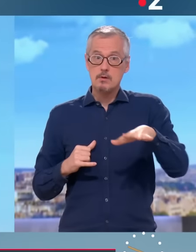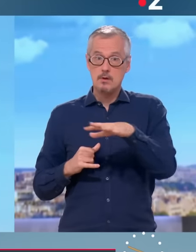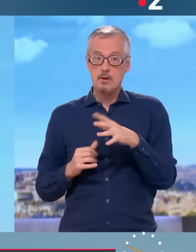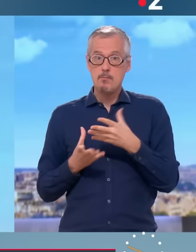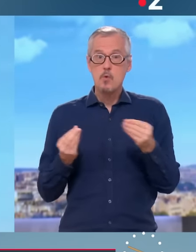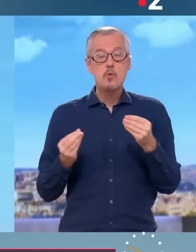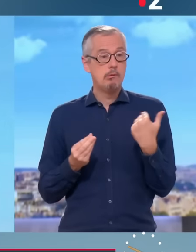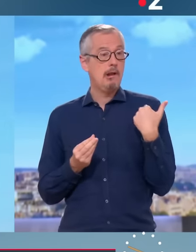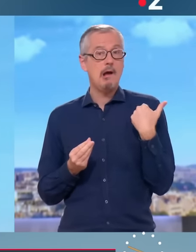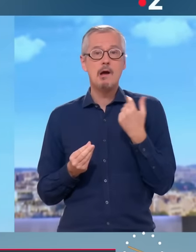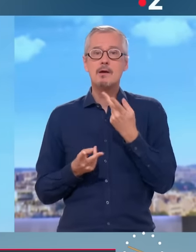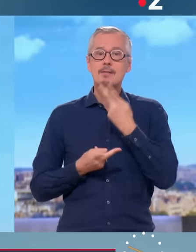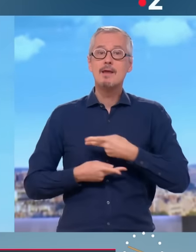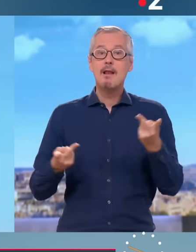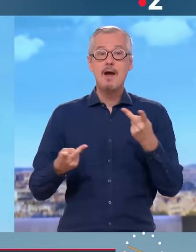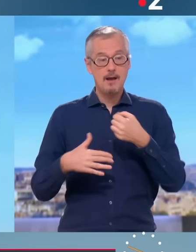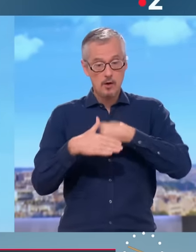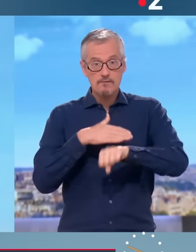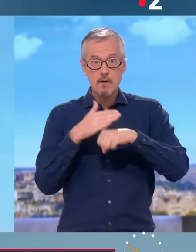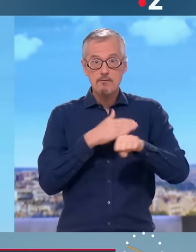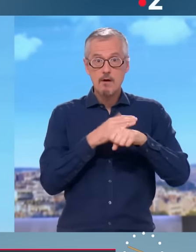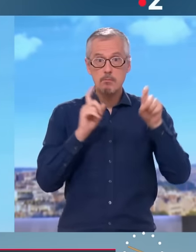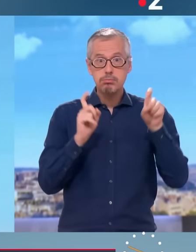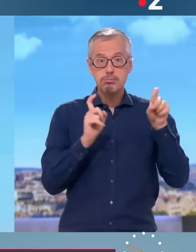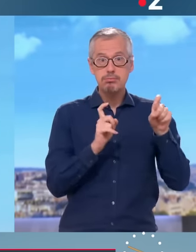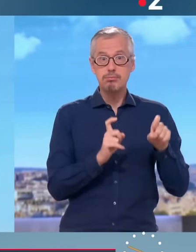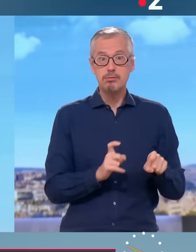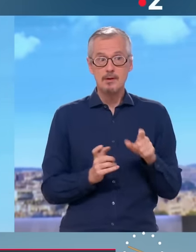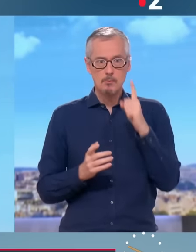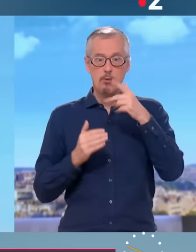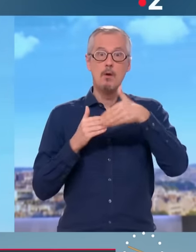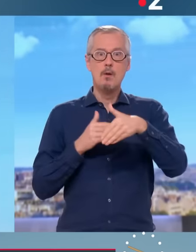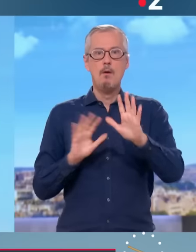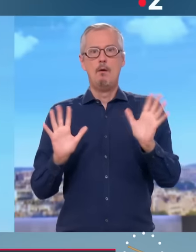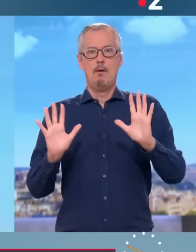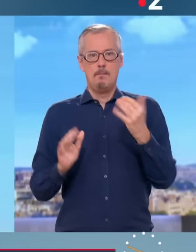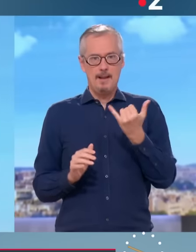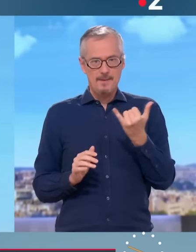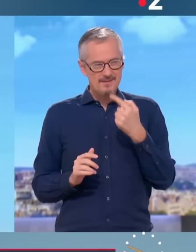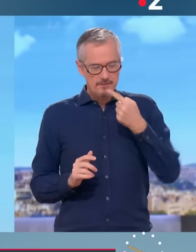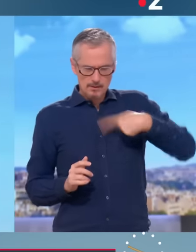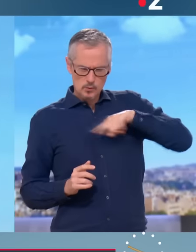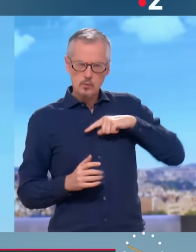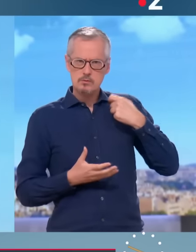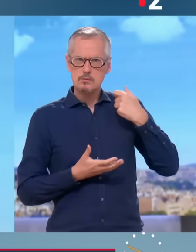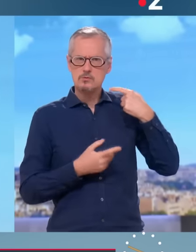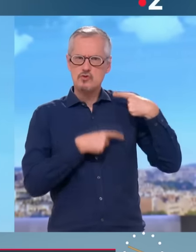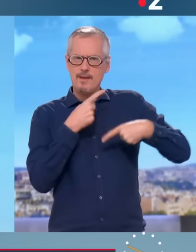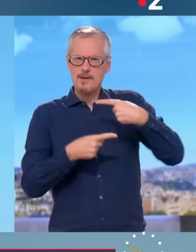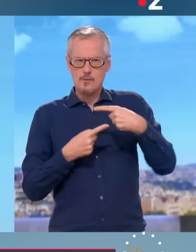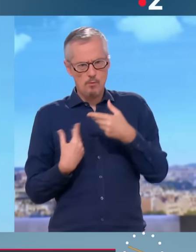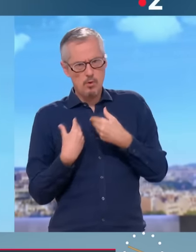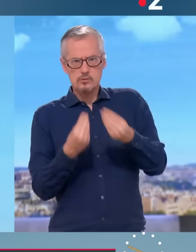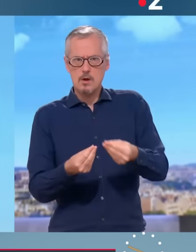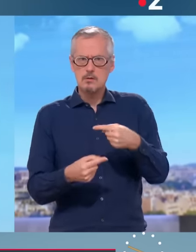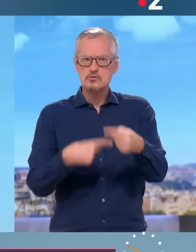au monde, alors qu'un autre génération n'aurait pas été capable de transmettre à la nouvelle génération l'envie d'entrer dans ce monde et de le